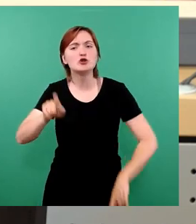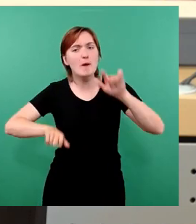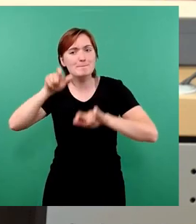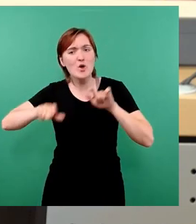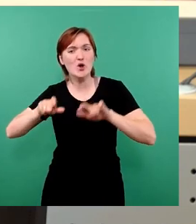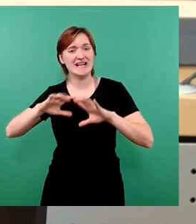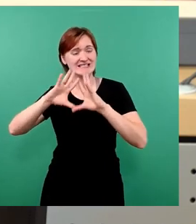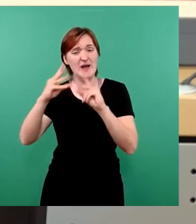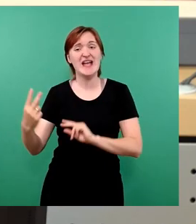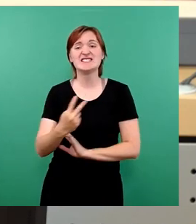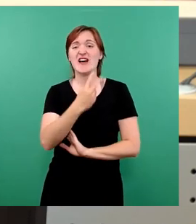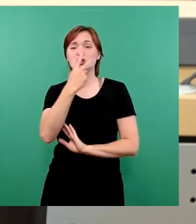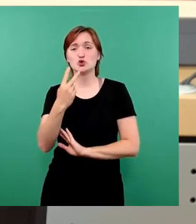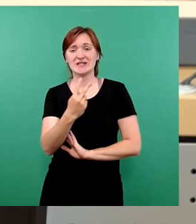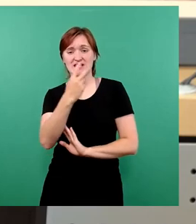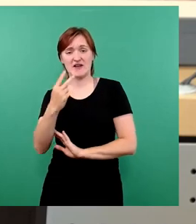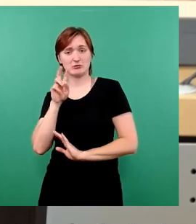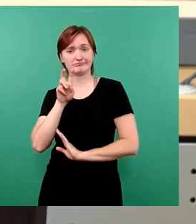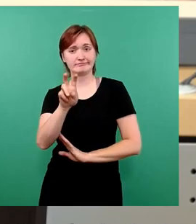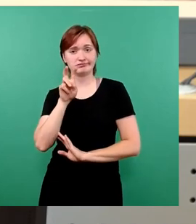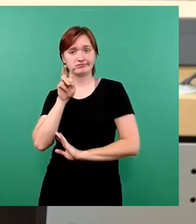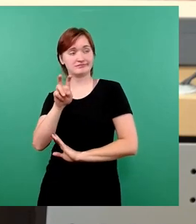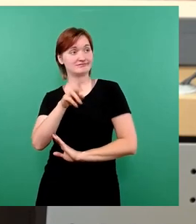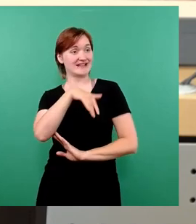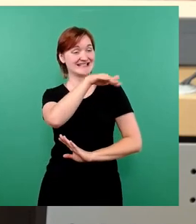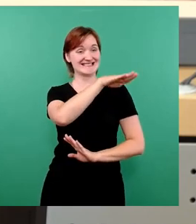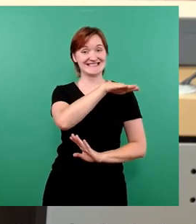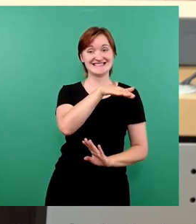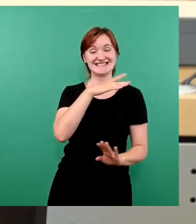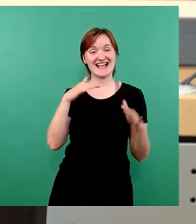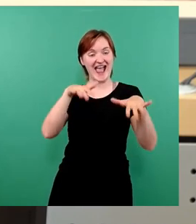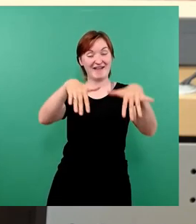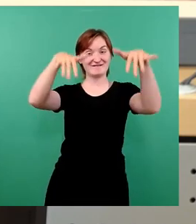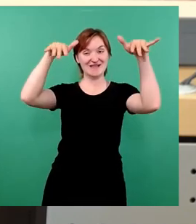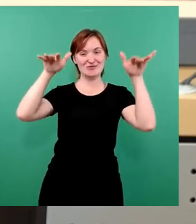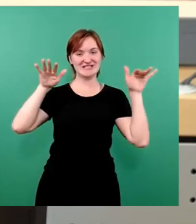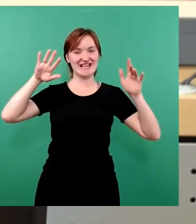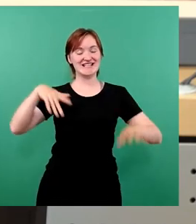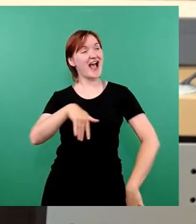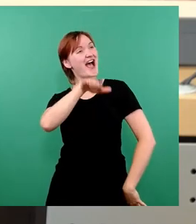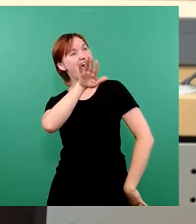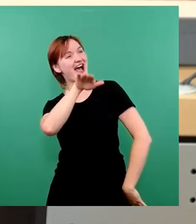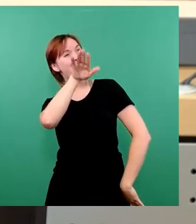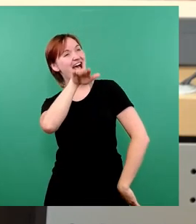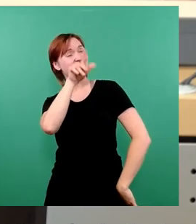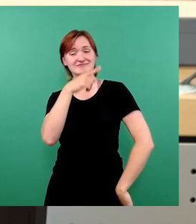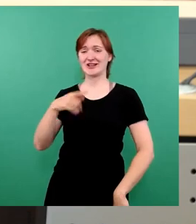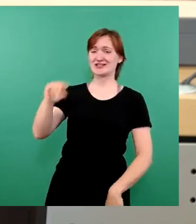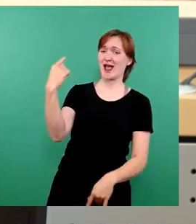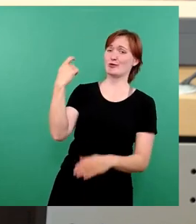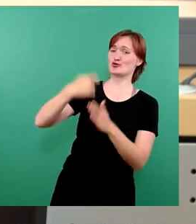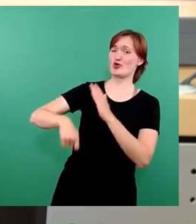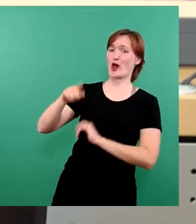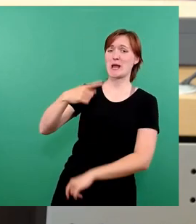-Stunden-Takt fährt. Während die Kinder ihnen aus der FDP-Limousine zurufen, ihr seid doch selber schuld, wenn eure Papas und Mamas